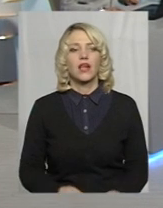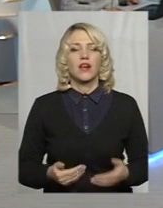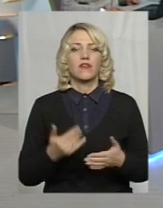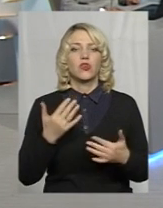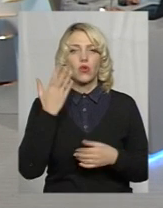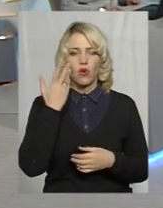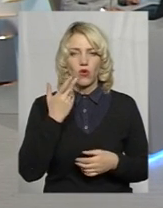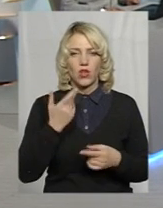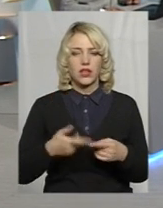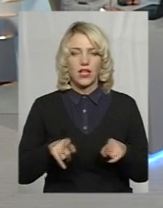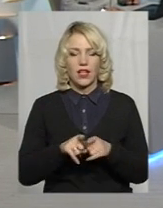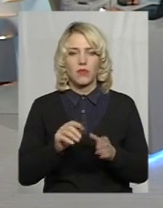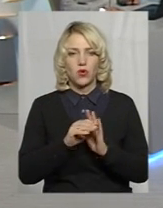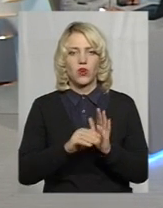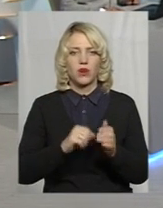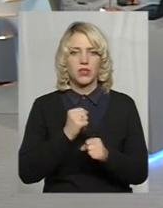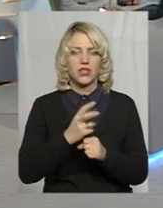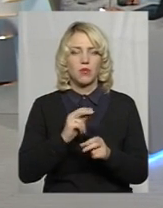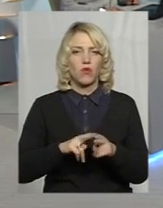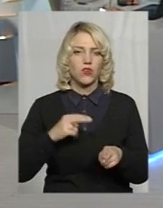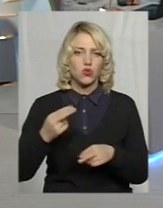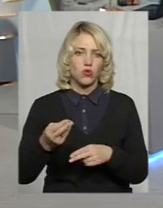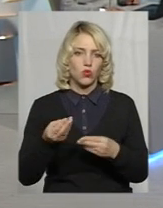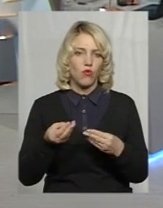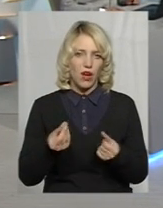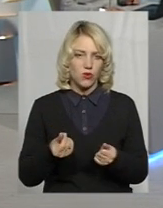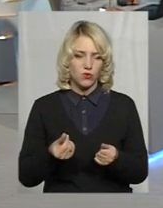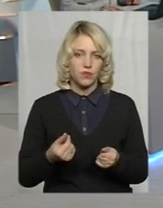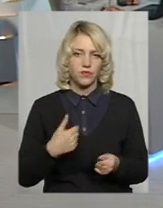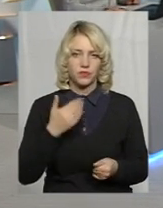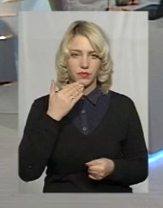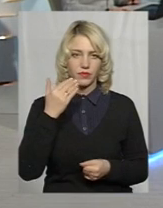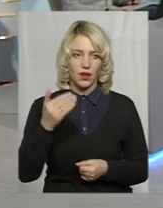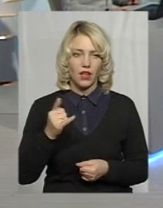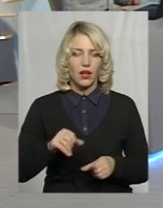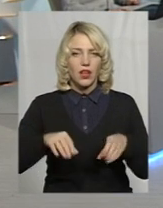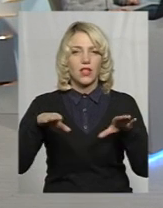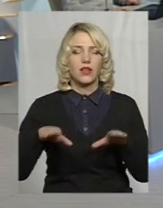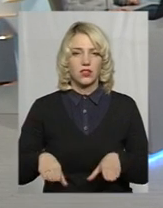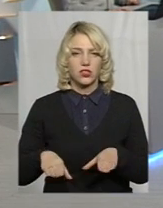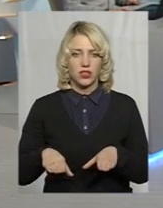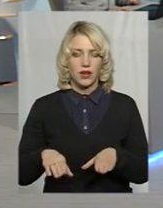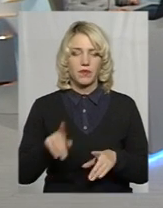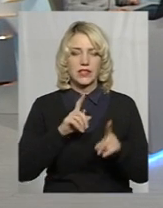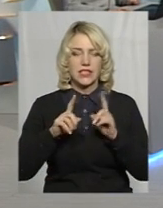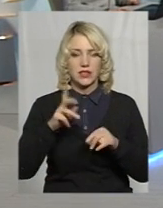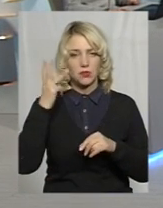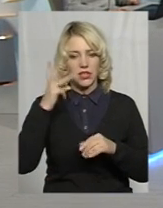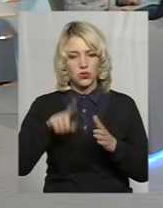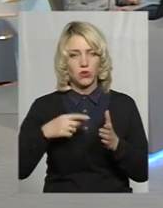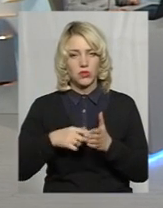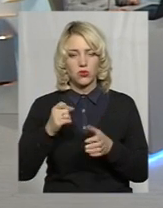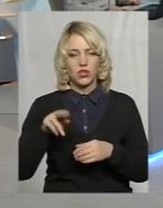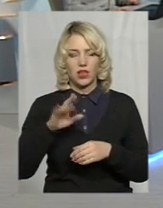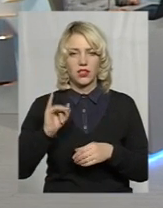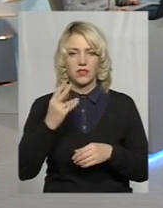пані Наталію, діє така програма по відшкодуванням? З рішенням сесії Хмельницької міської